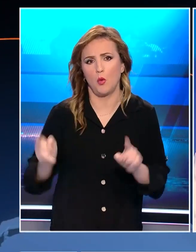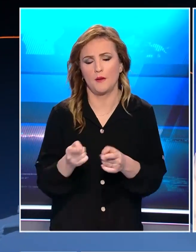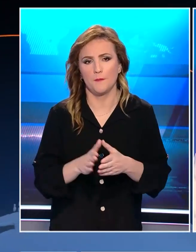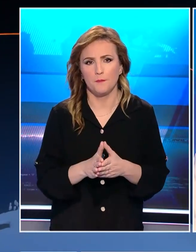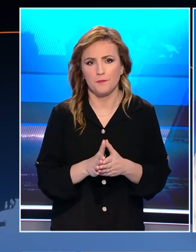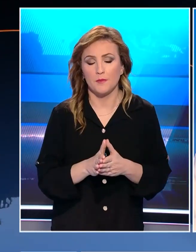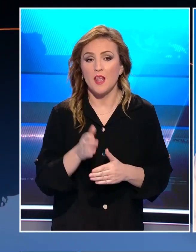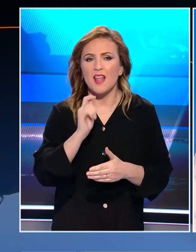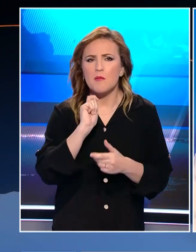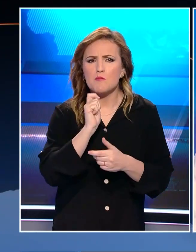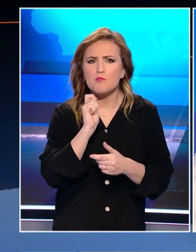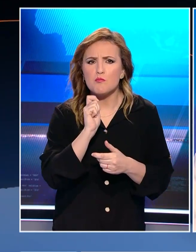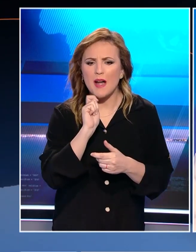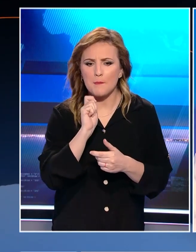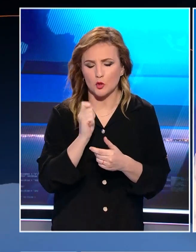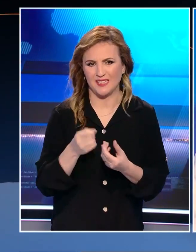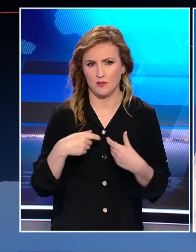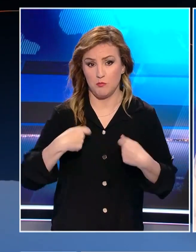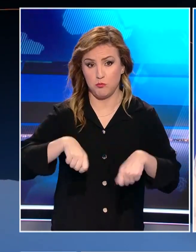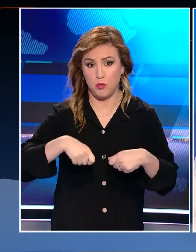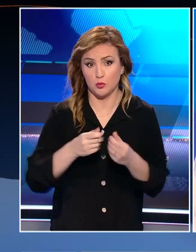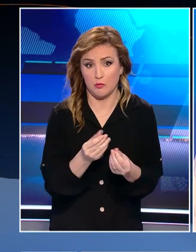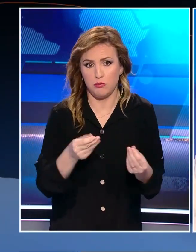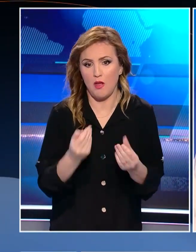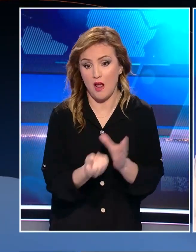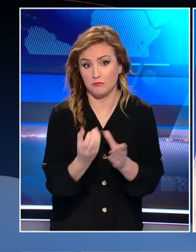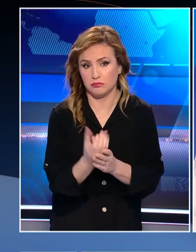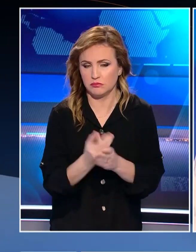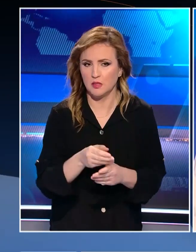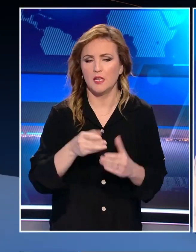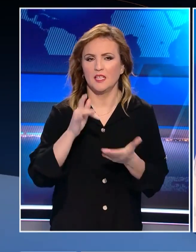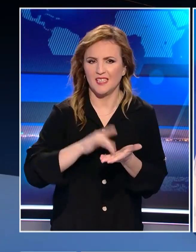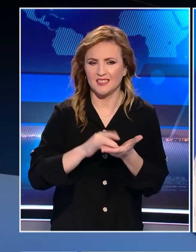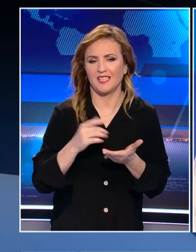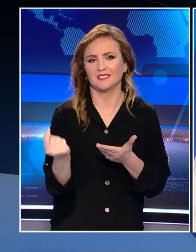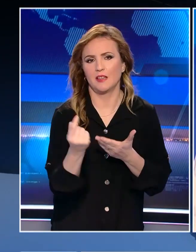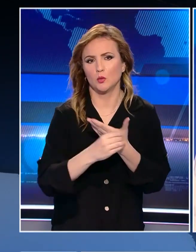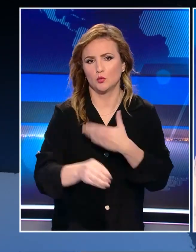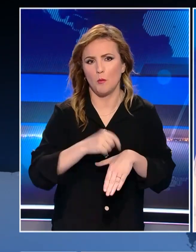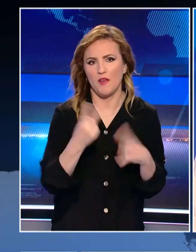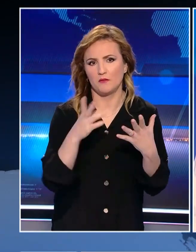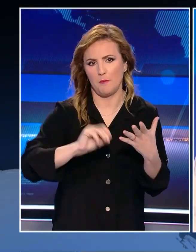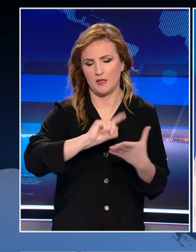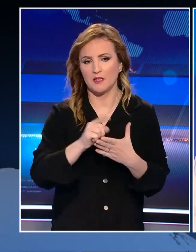πολύ και πλούσιο ρεπορτάζ θα έχουμε στο κεντρικό δελτίο ειδήσεων του Όπεν στις 7 παρατέταρτο. Να σε ευχαριστήσω πολύ. Υπότιτλοι AUTHORWAVE